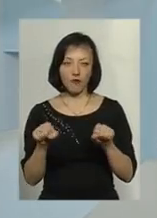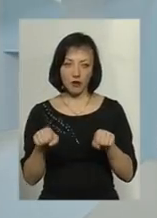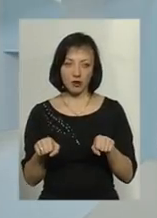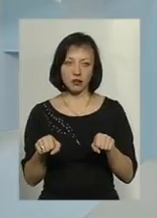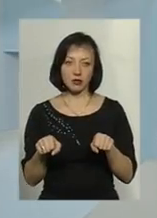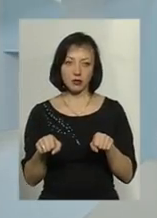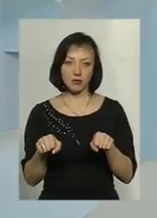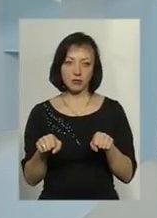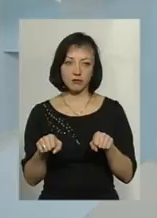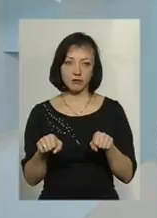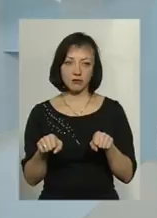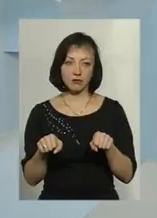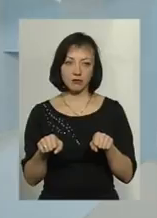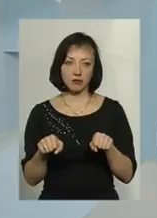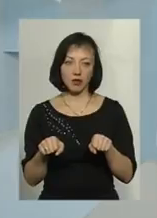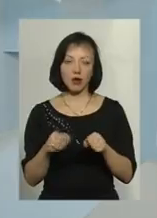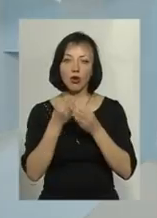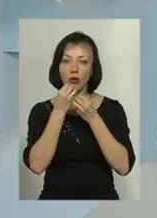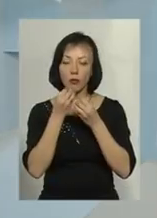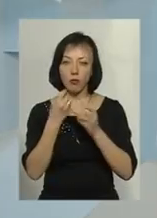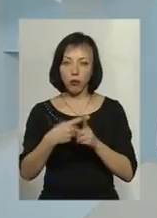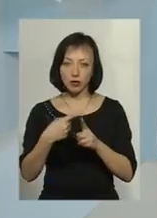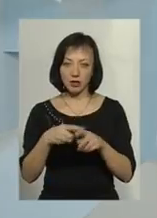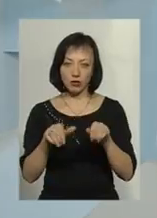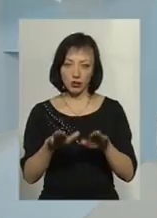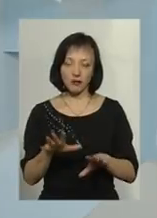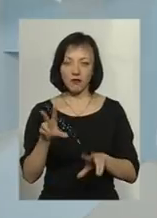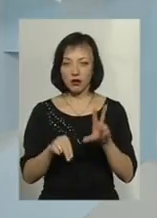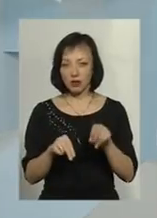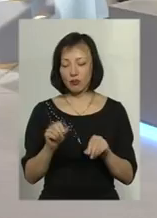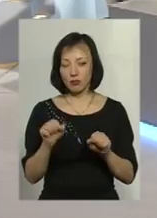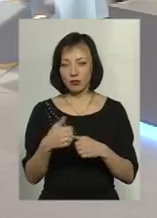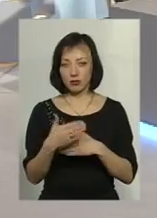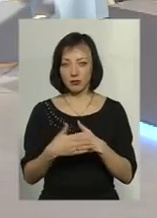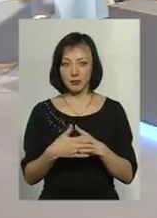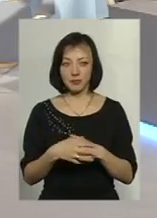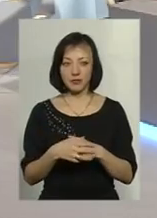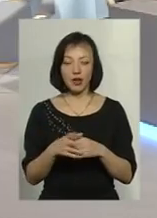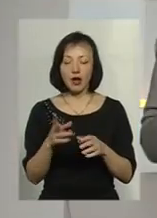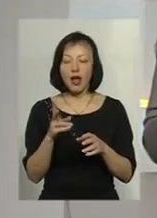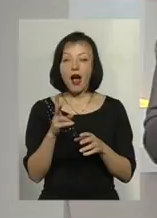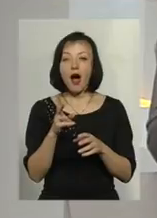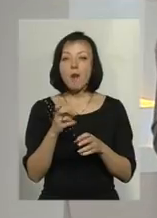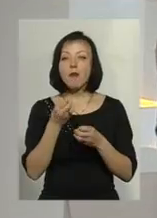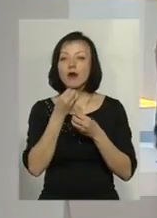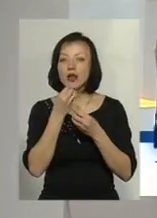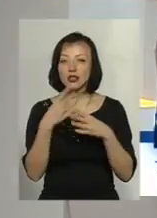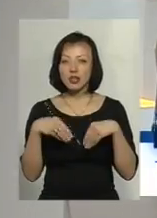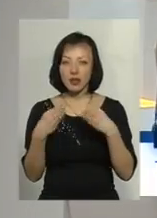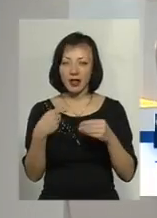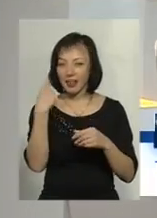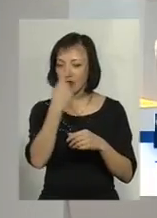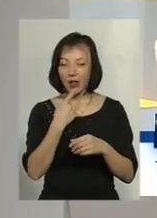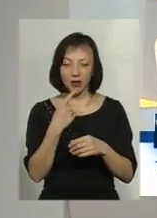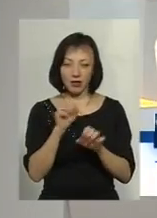позитивного рішення, я вважаю, близька до нуля. Дякую за відповідь. Нагадую глядачам, що